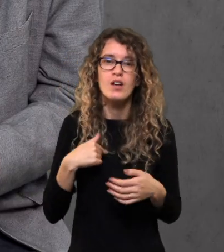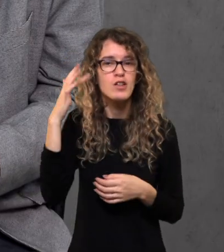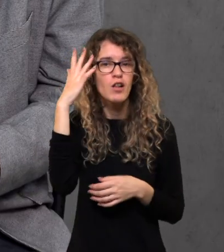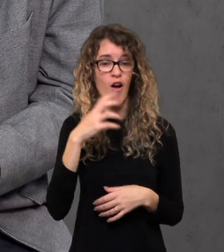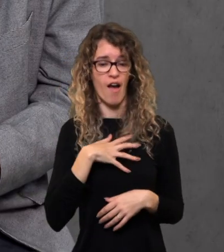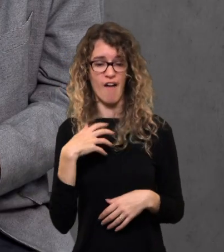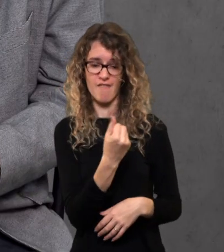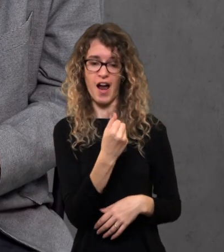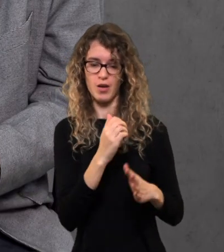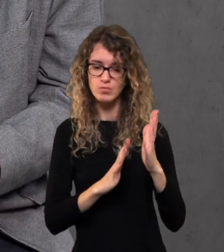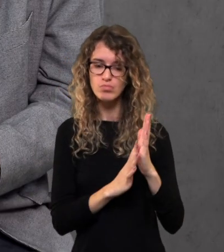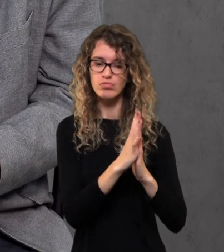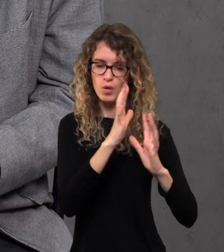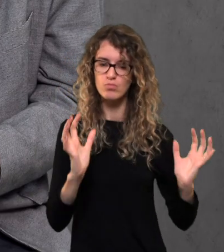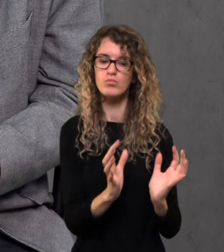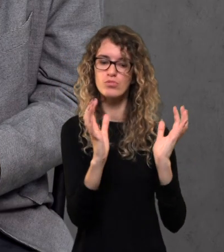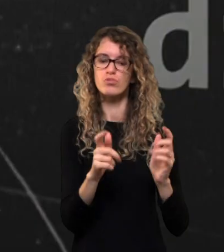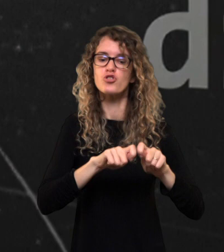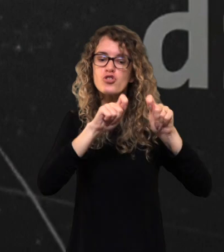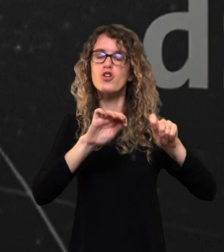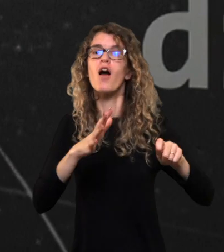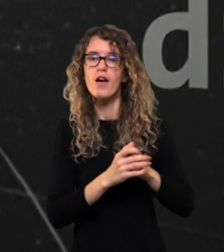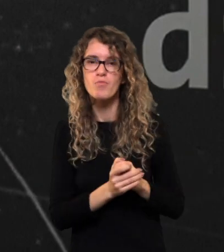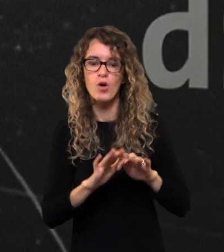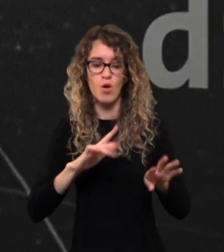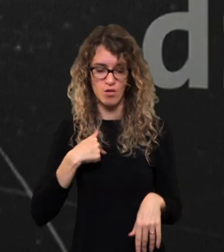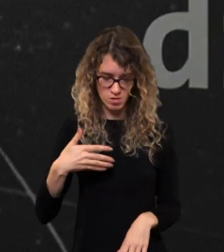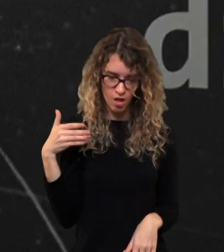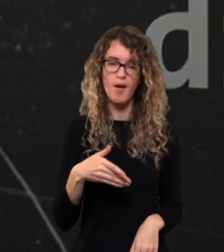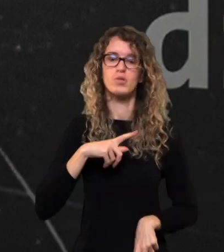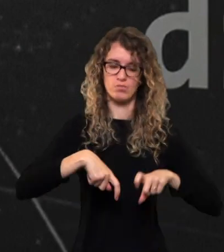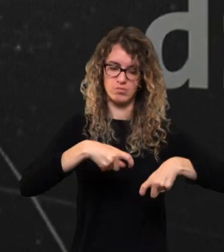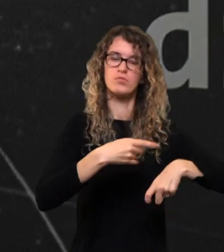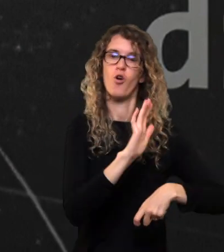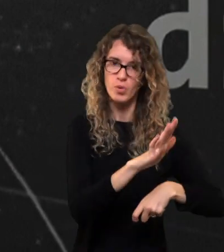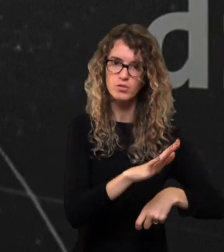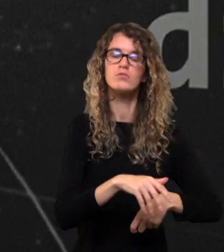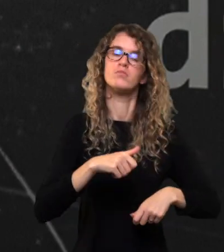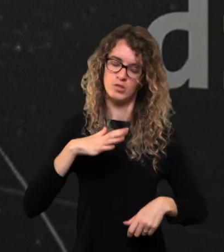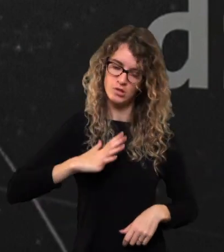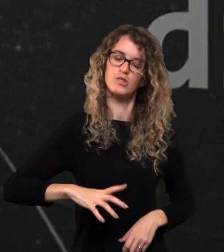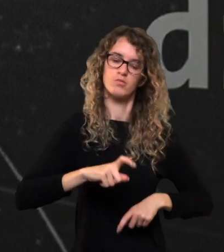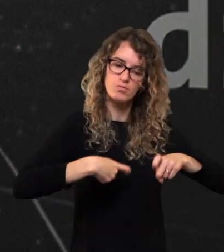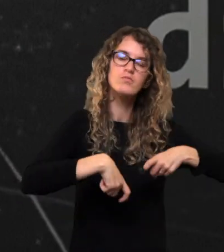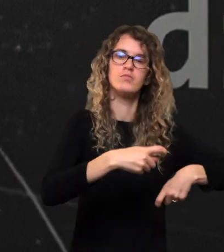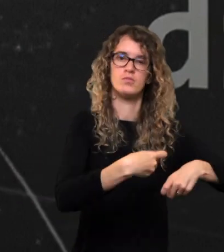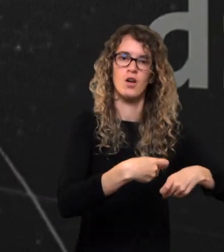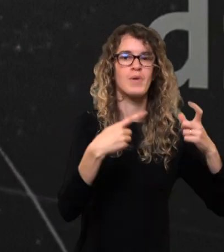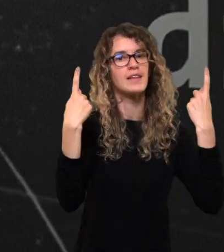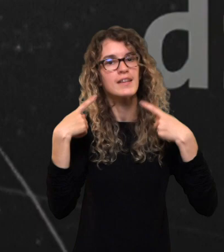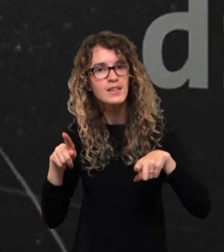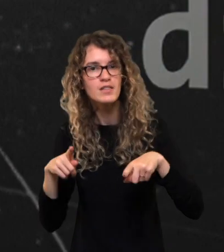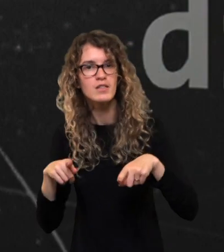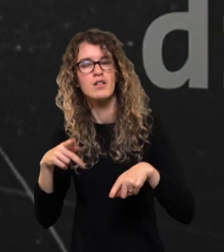myli valiukais. tai, sakyčiau, valios ūkdymas, jisai prasideda nuo to, kad jeigu jau šį nusprendžiau bėgiuoti, tai bėgioju.